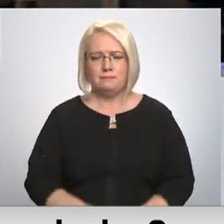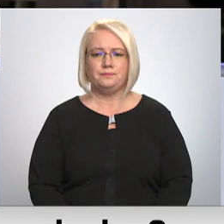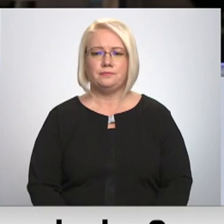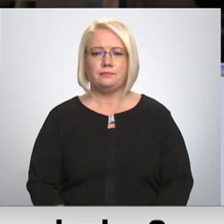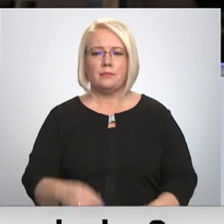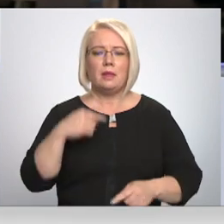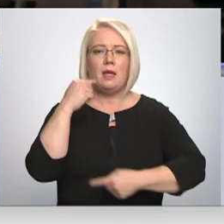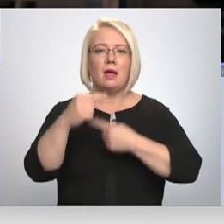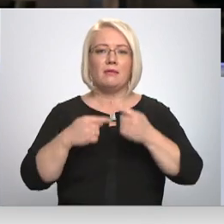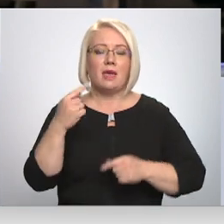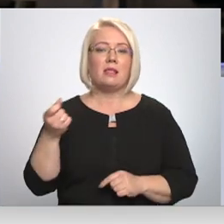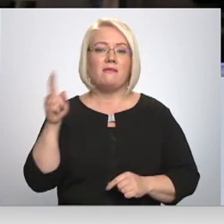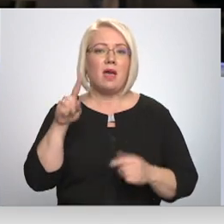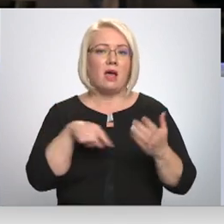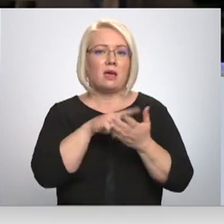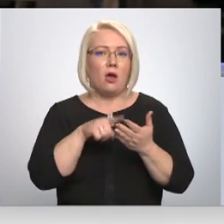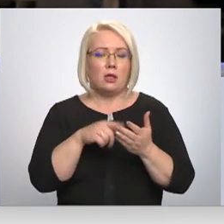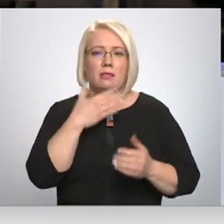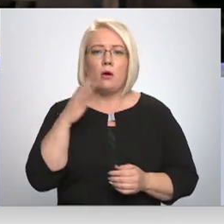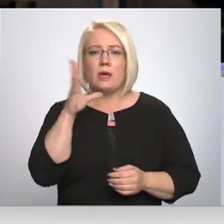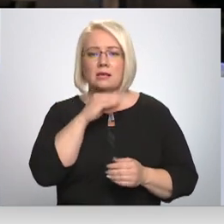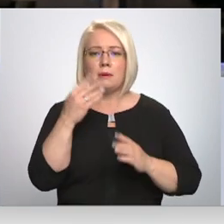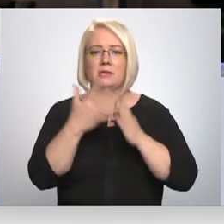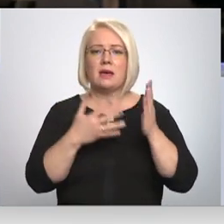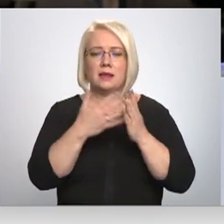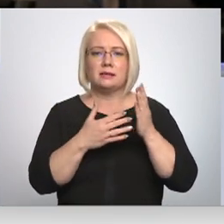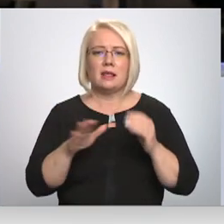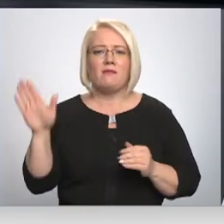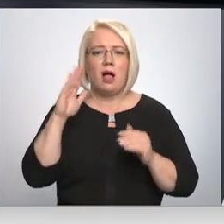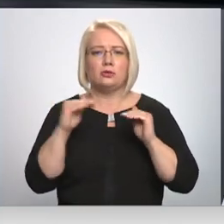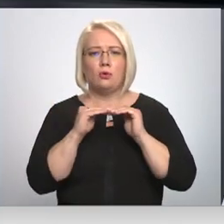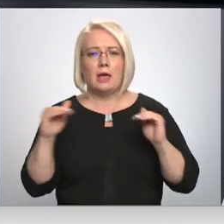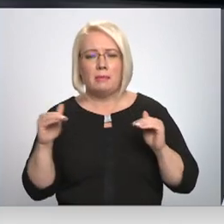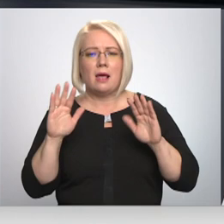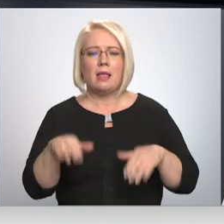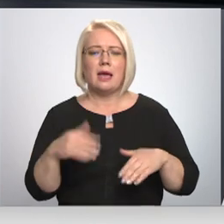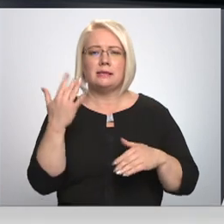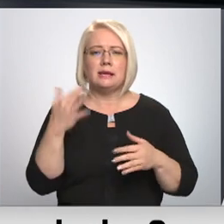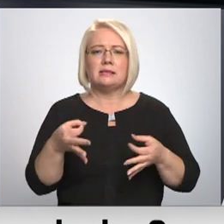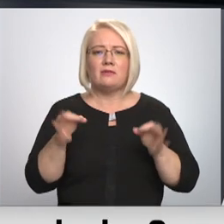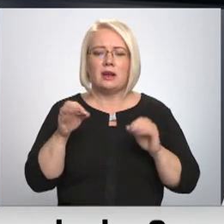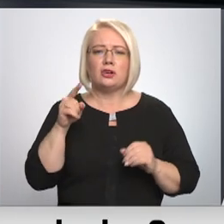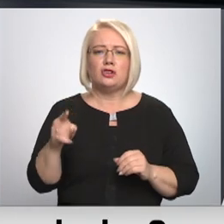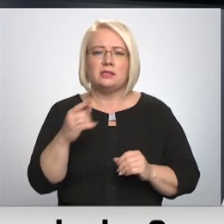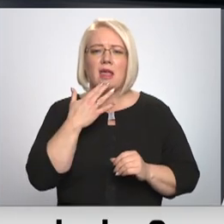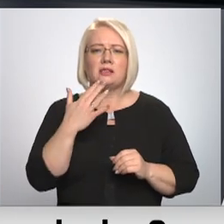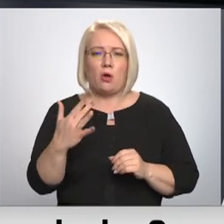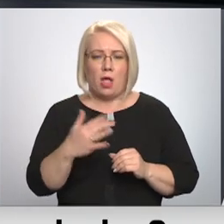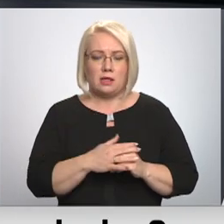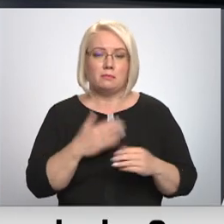Aiz vien vairāk jautājumu nav iespējams atrisināt nacionālajā līmenī, lai cik svarīgs mums būtu šis nacionālisms.